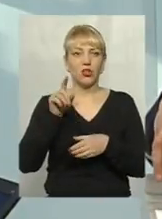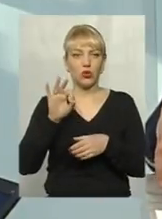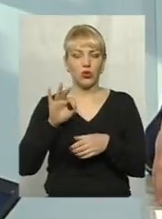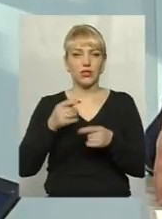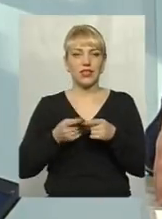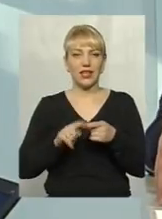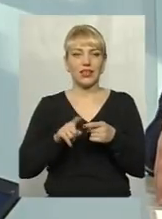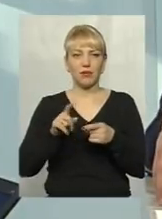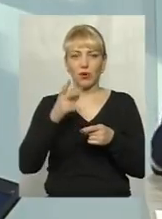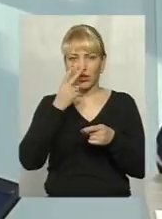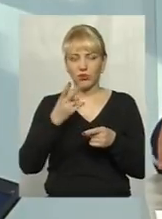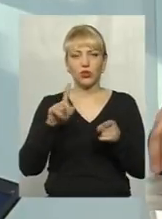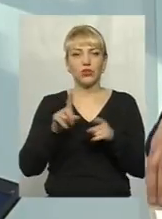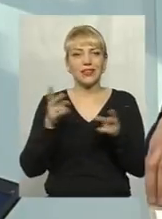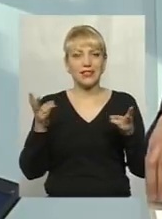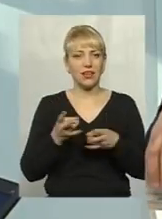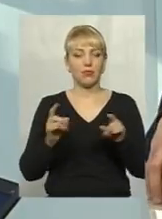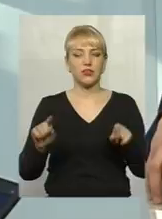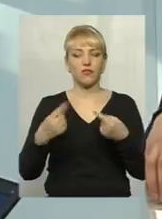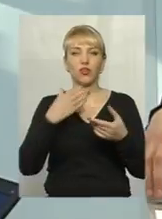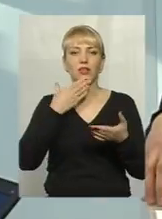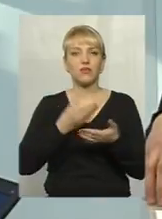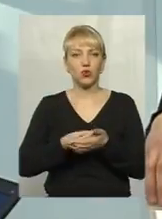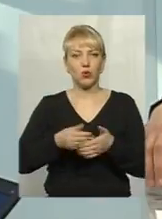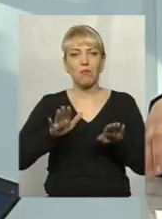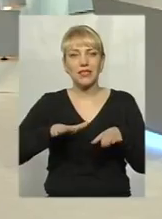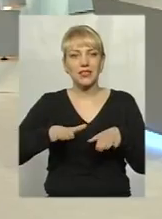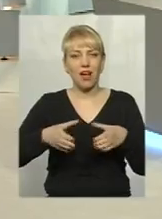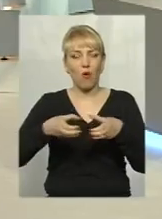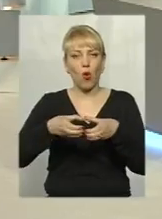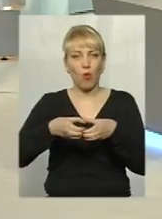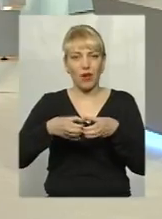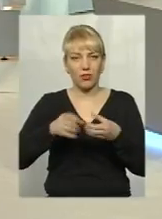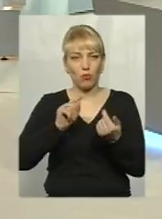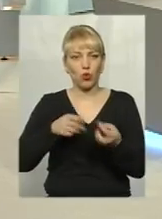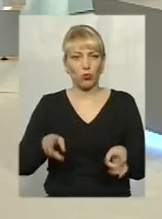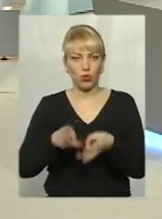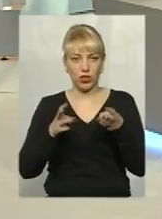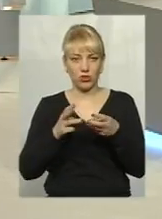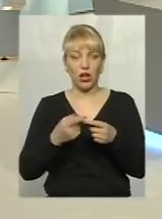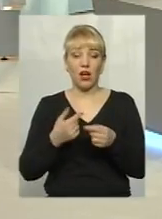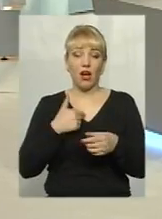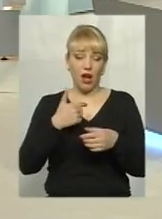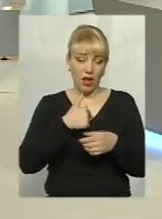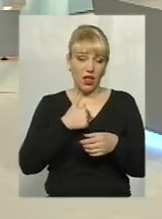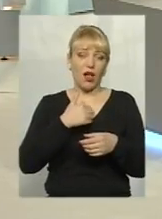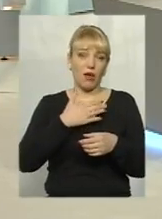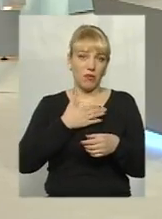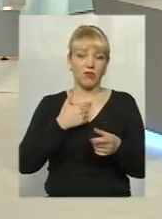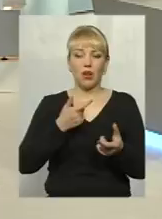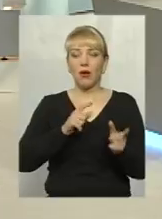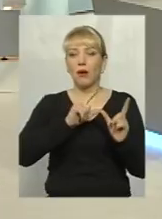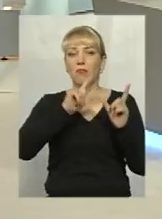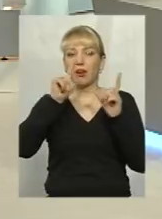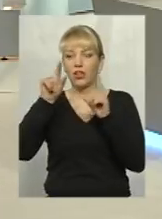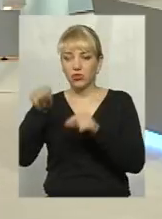необхідність їх створення, то буває таке, що вже нам приходиться приїжджати на згарище і просто вже розбирати конструкції і